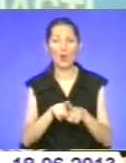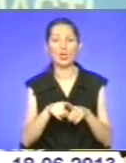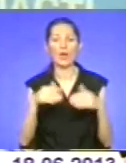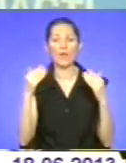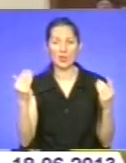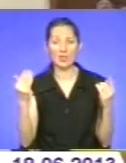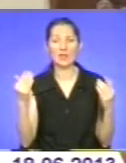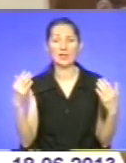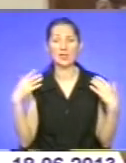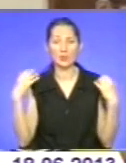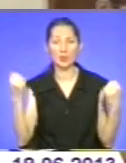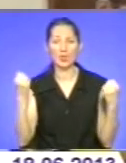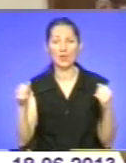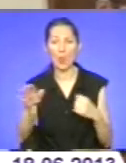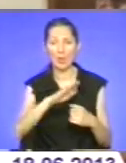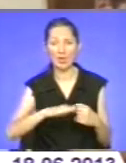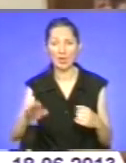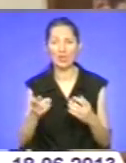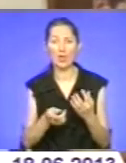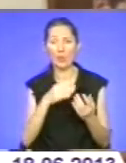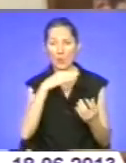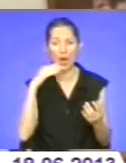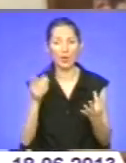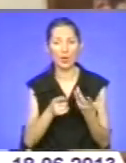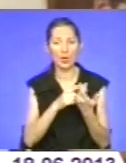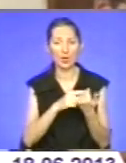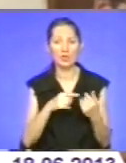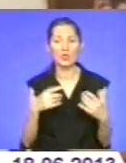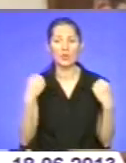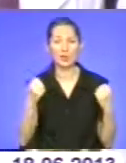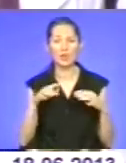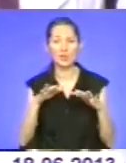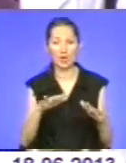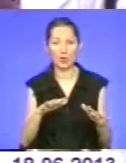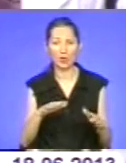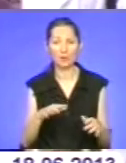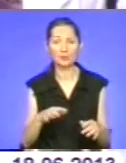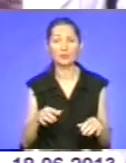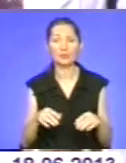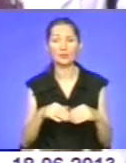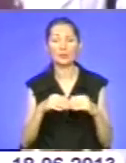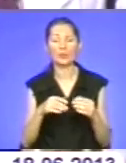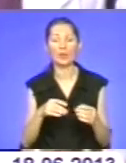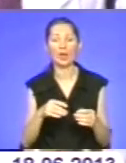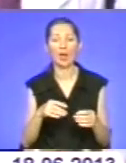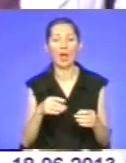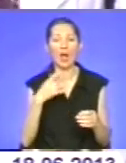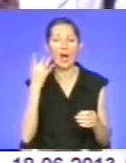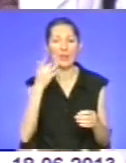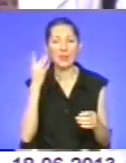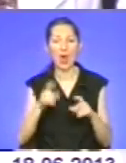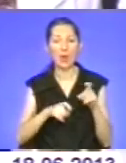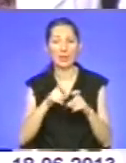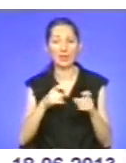майданчик, числе на кількість спортивних заходів на усі смаки. Кульмінація Олімпійського дня – легкоатлетичний пробіг,